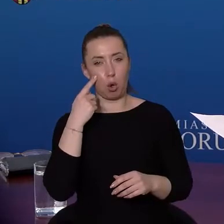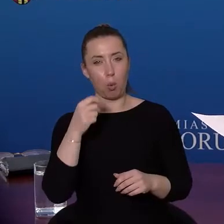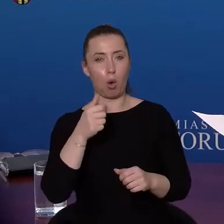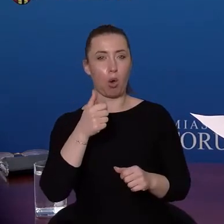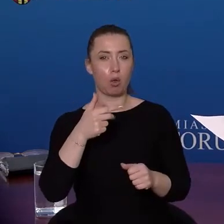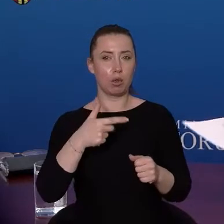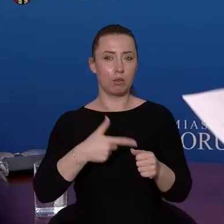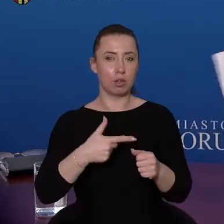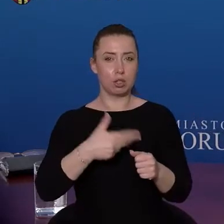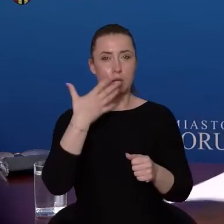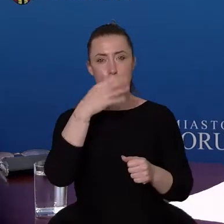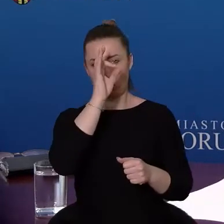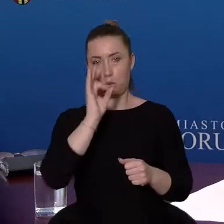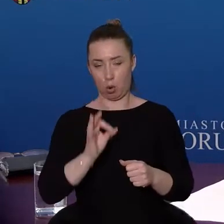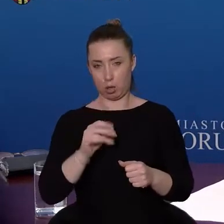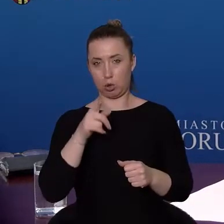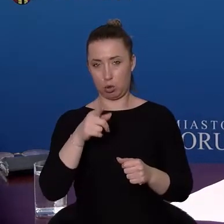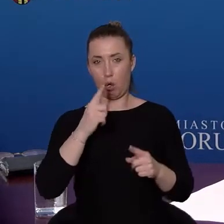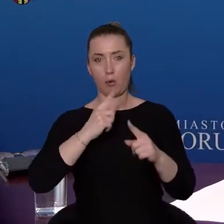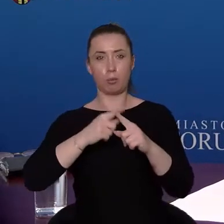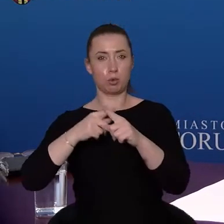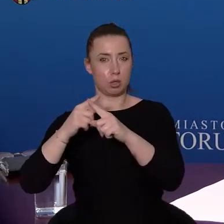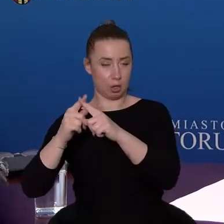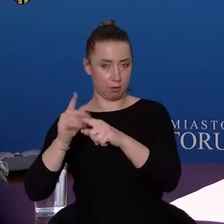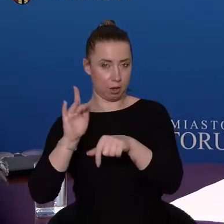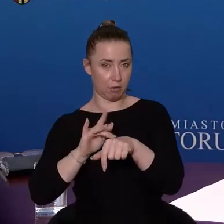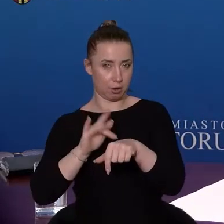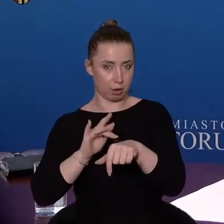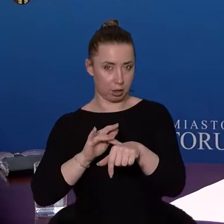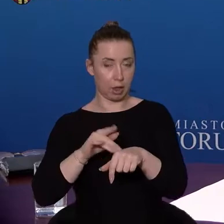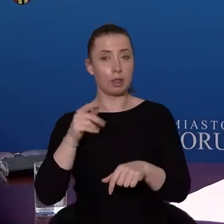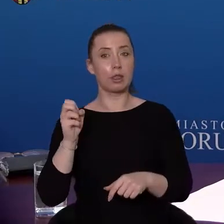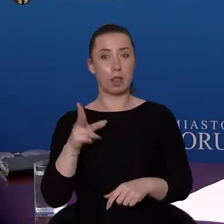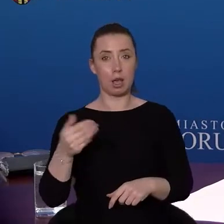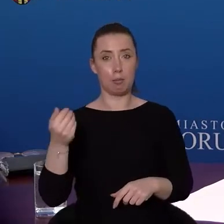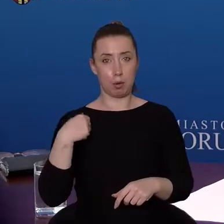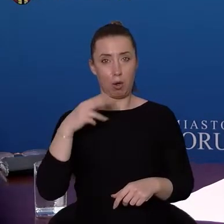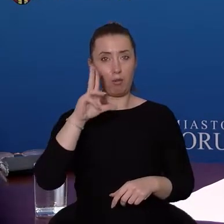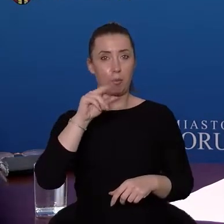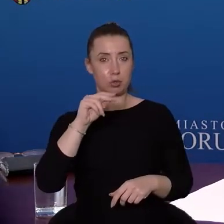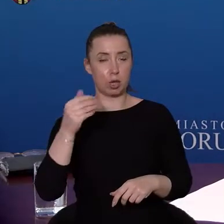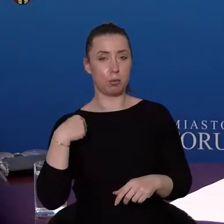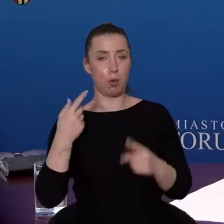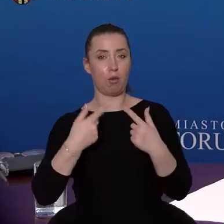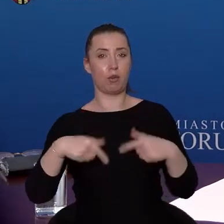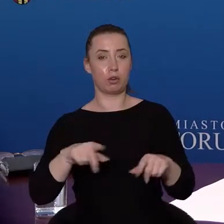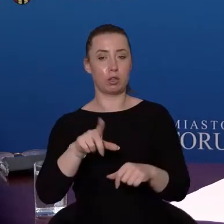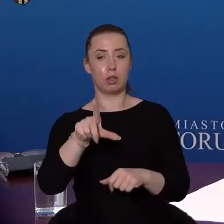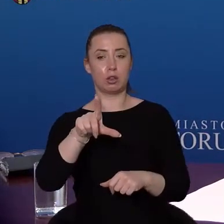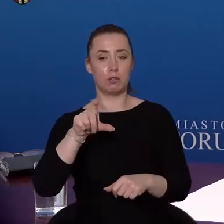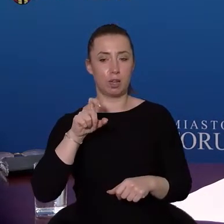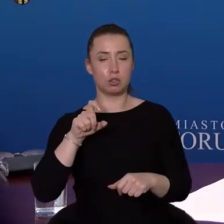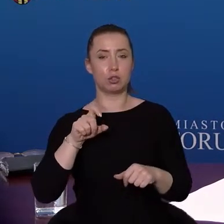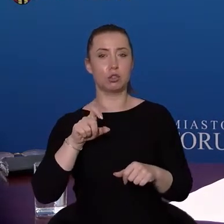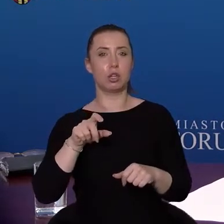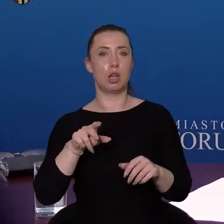się... Panie Prezydencie, liczba wykonanych testów na poniedziałek to było 208, 41 pozytywnych,